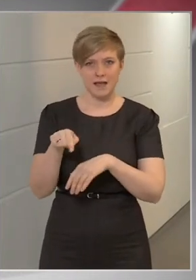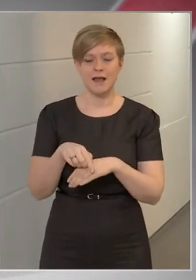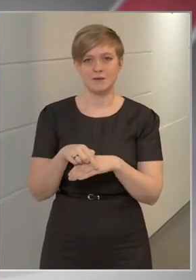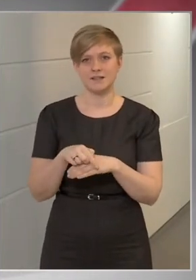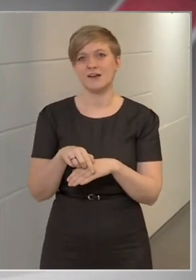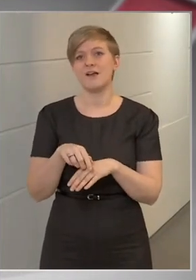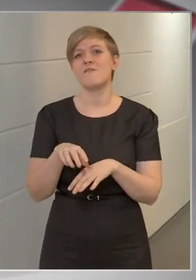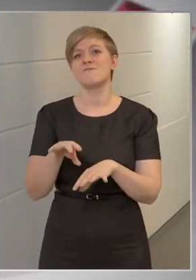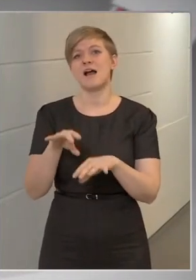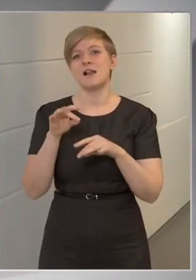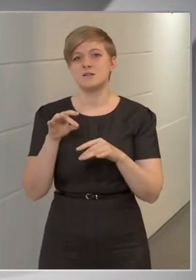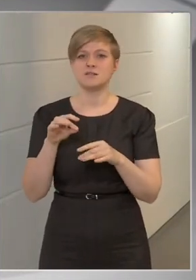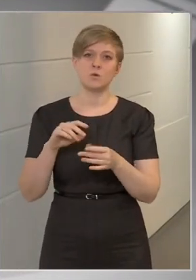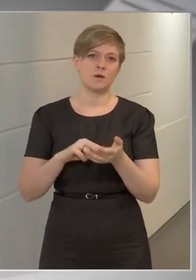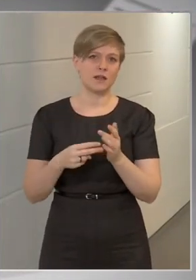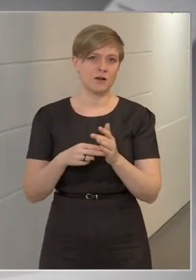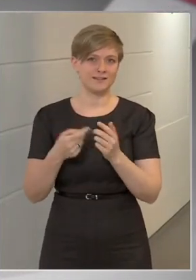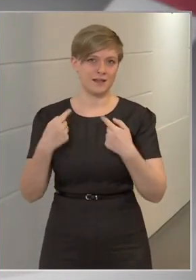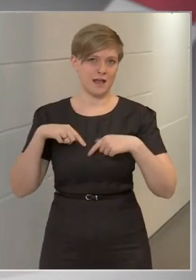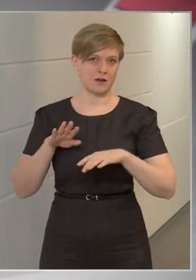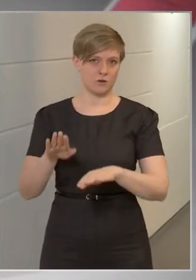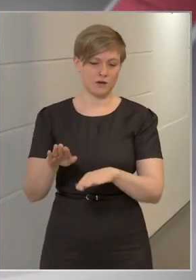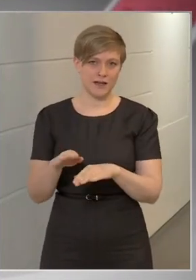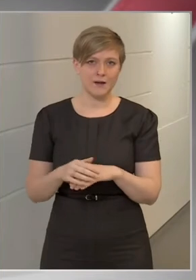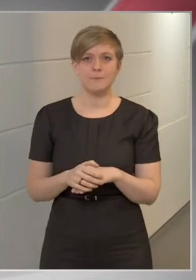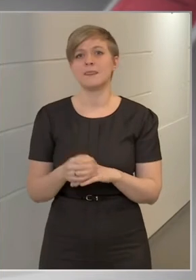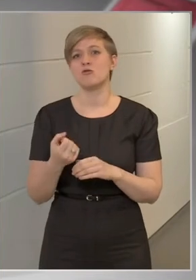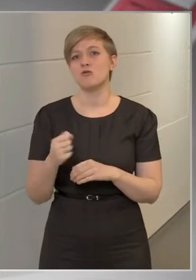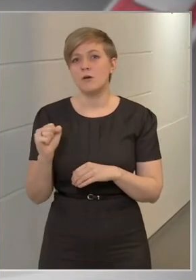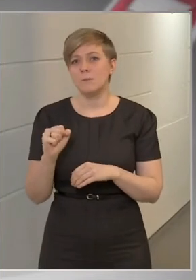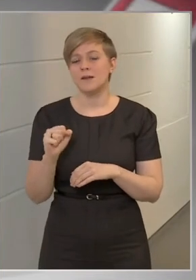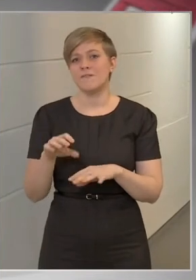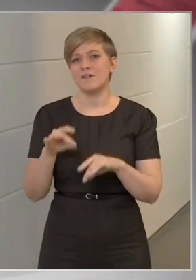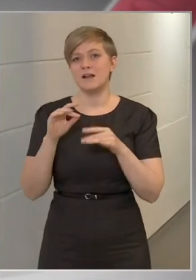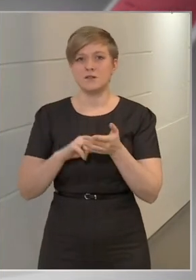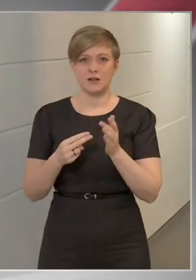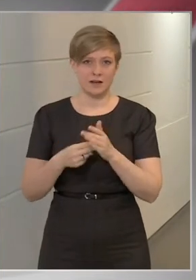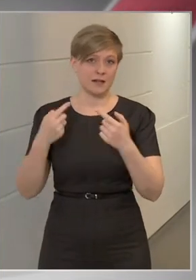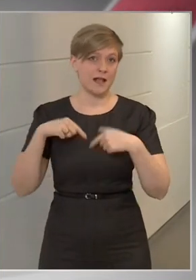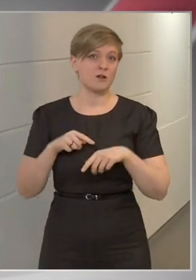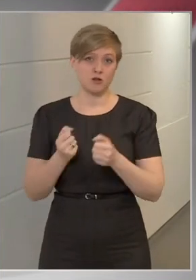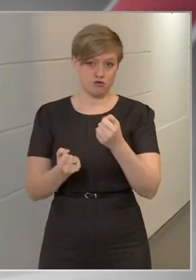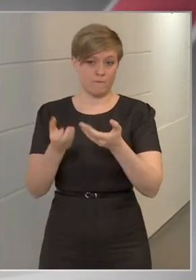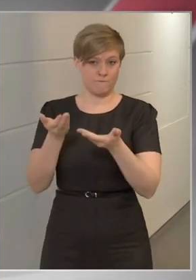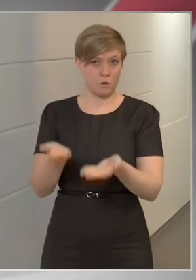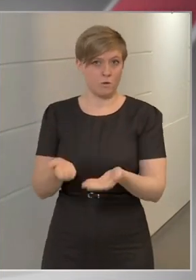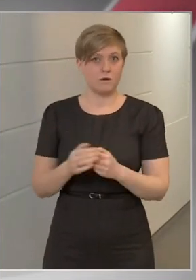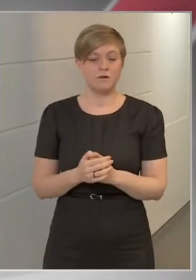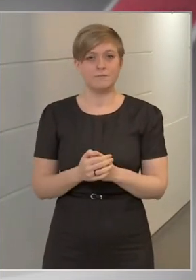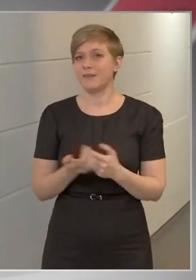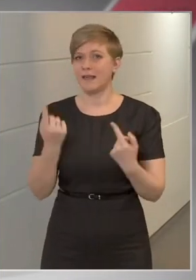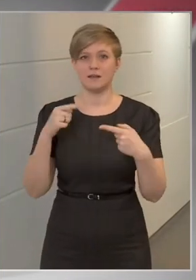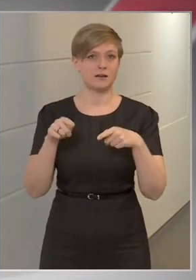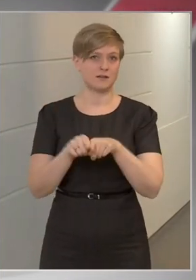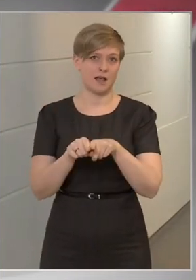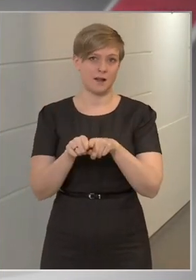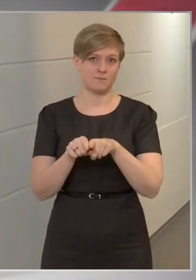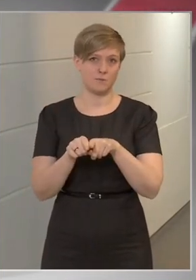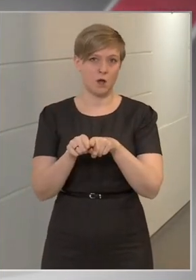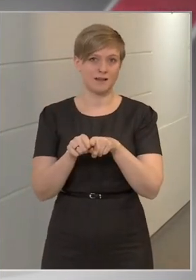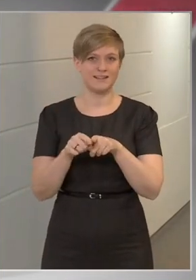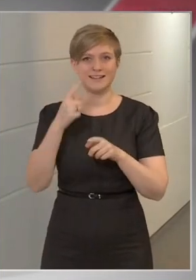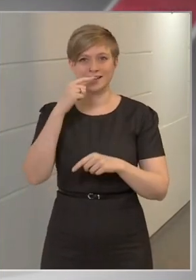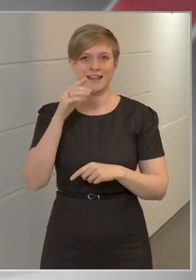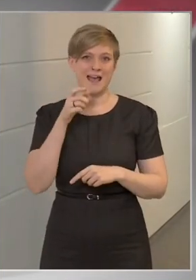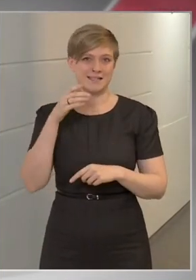választókerületi elnöke, és a jobbik egyik választókerületi elnöke, aki a sofőrje is pedig egyértelműen náci